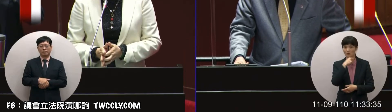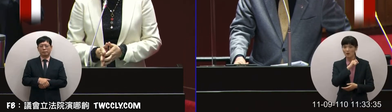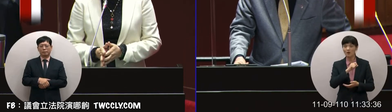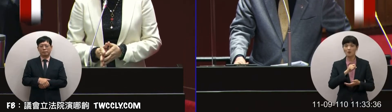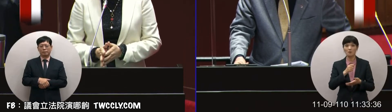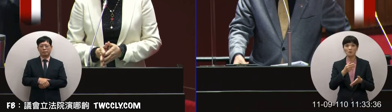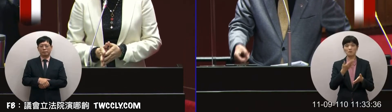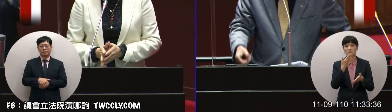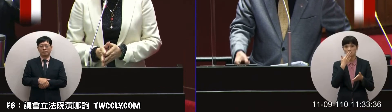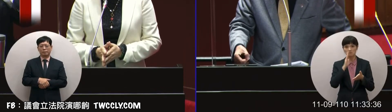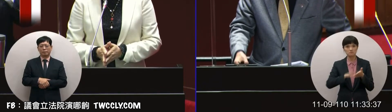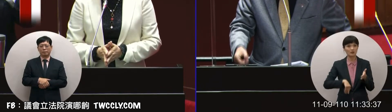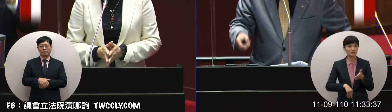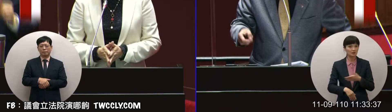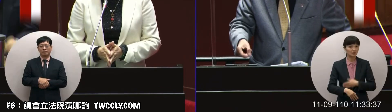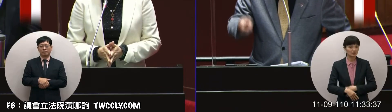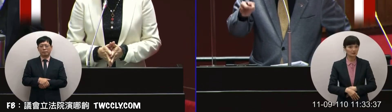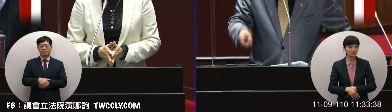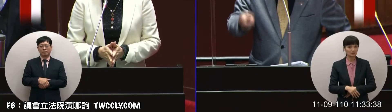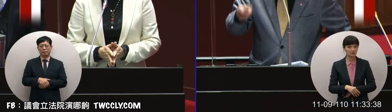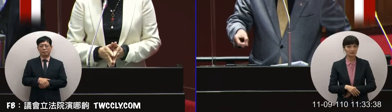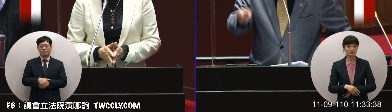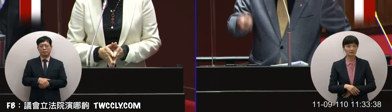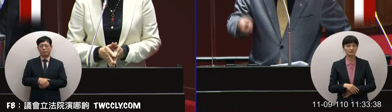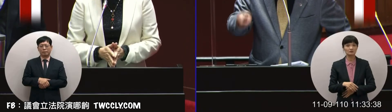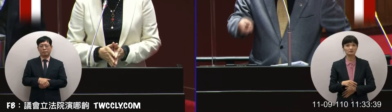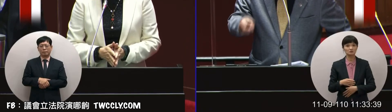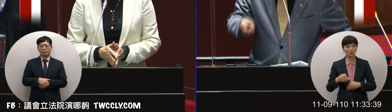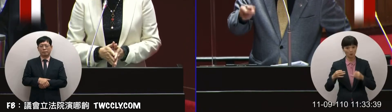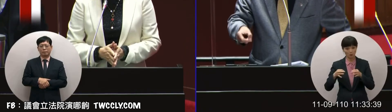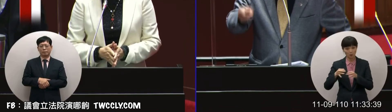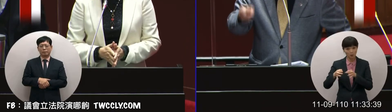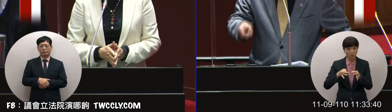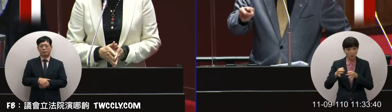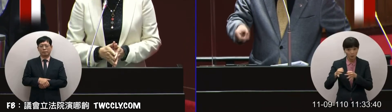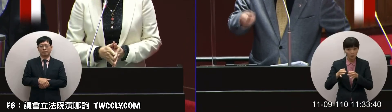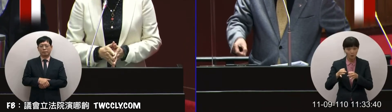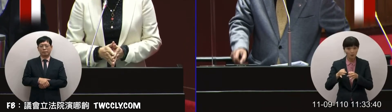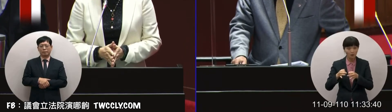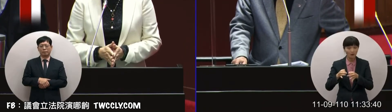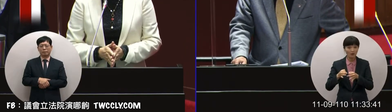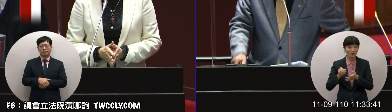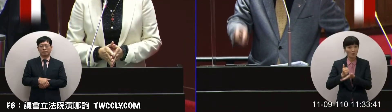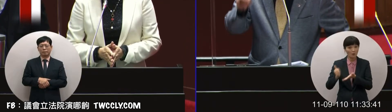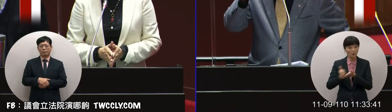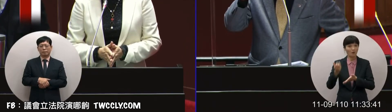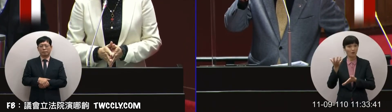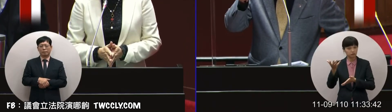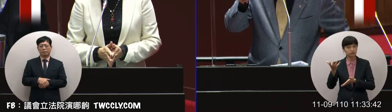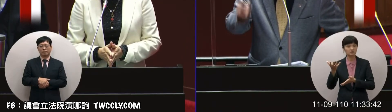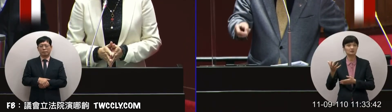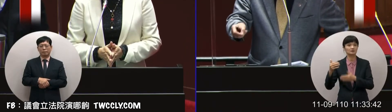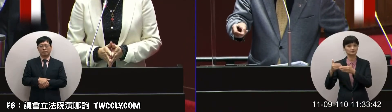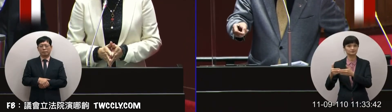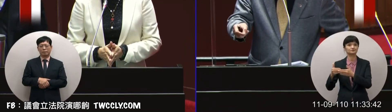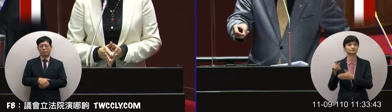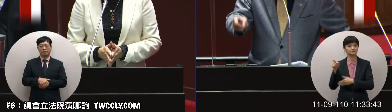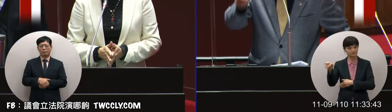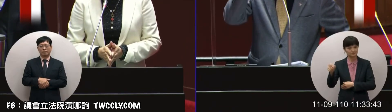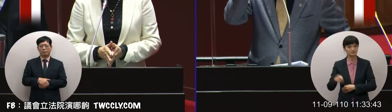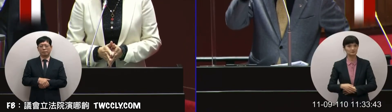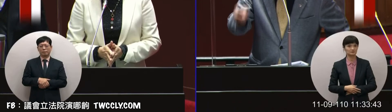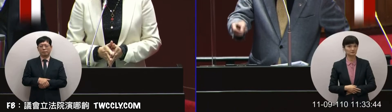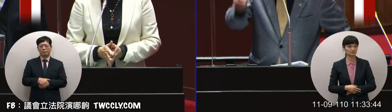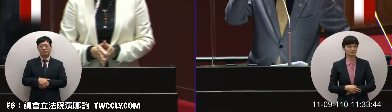台灣話因為我們勝差是最大的勝差來源是中國大陸其台灣話